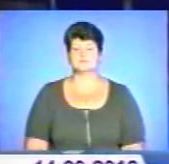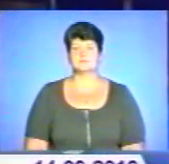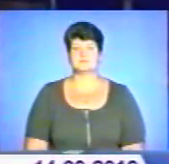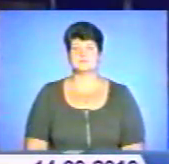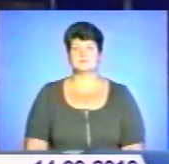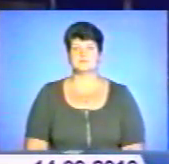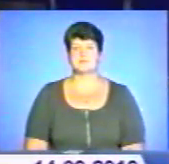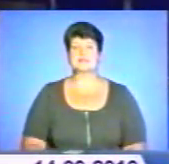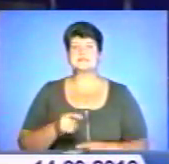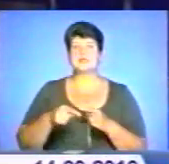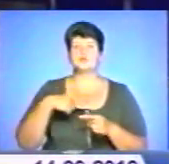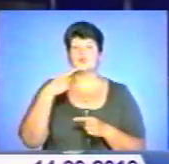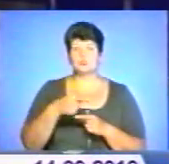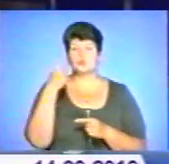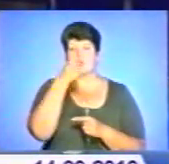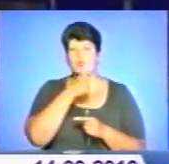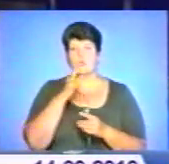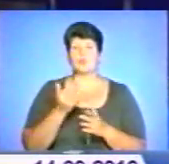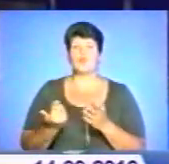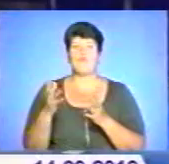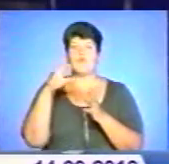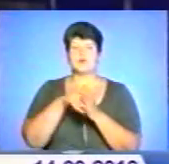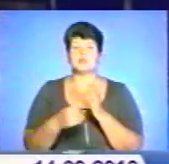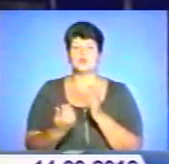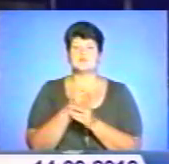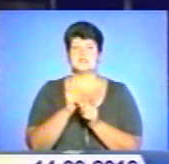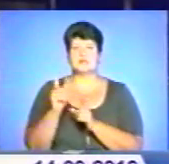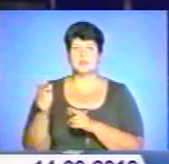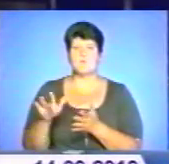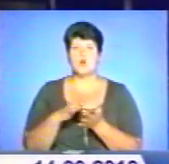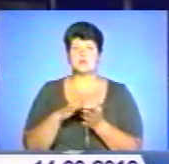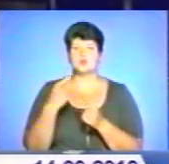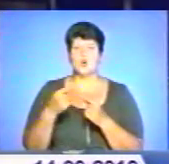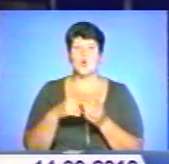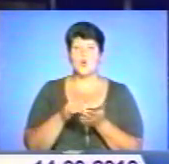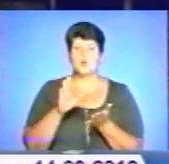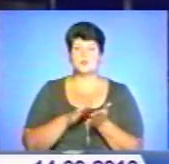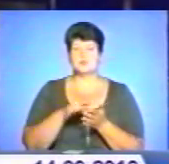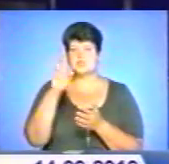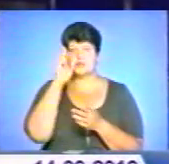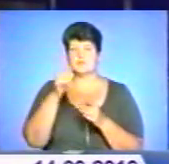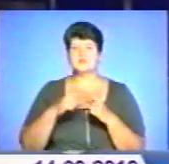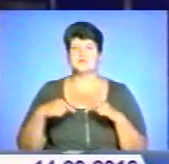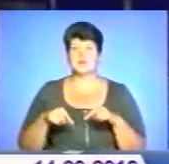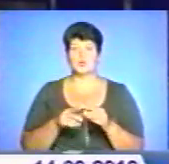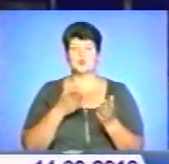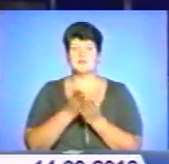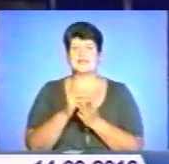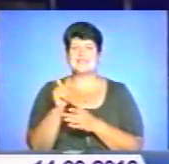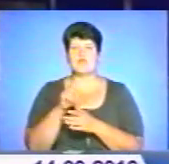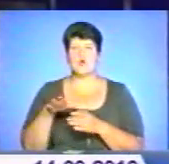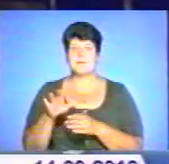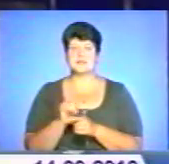З наступного року вводять нові стандарти бухгалтерського обліку у державній сфері, які орієнтовані на європейські норми.